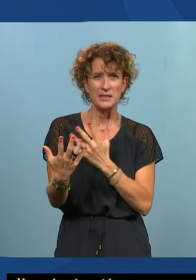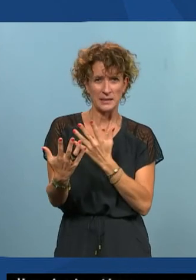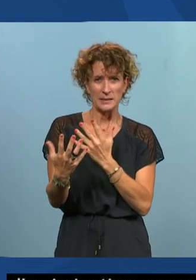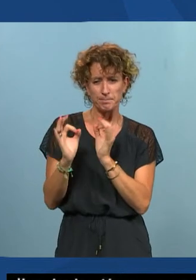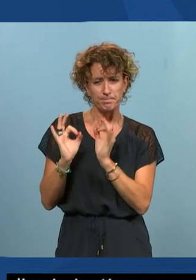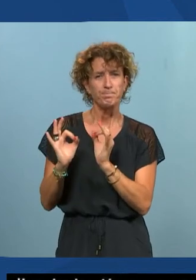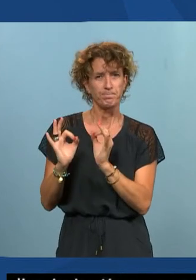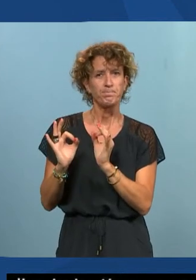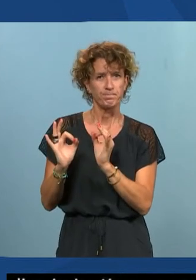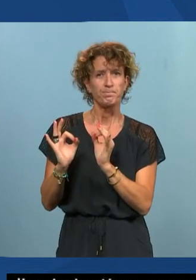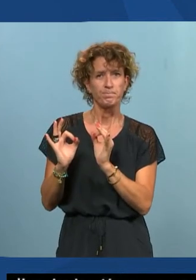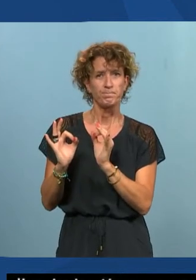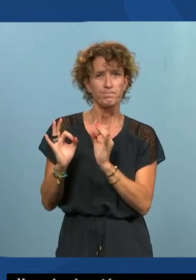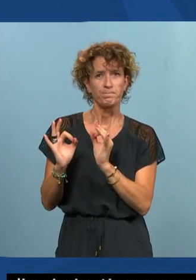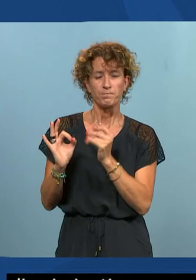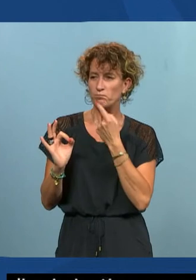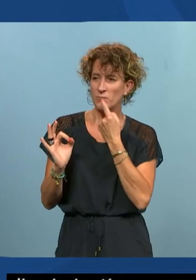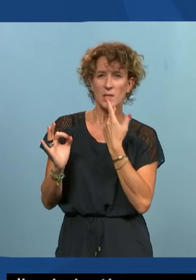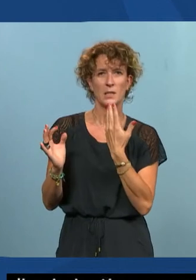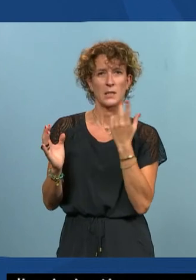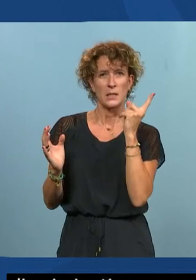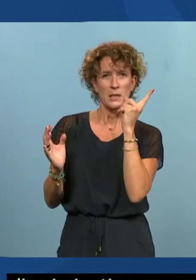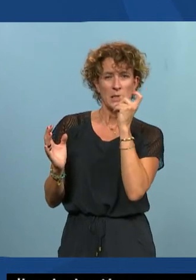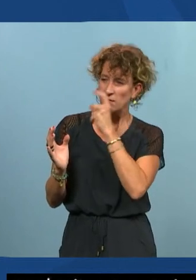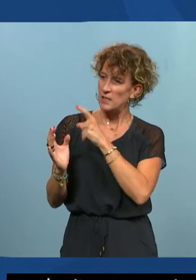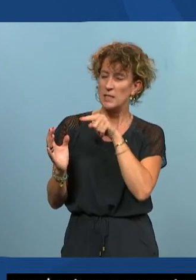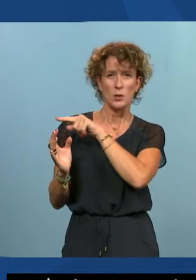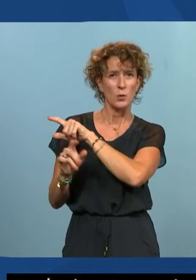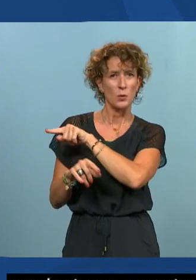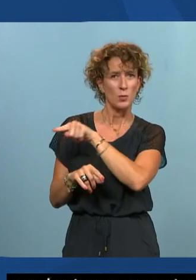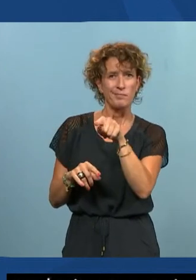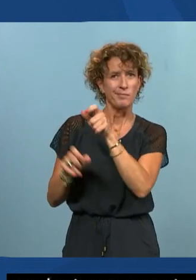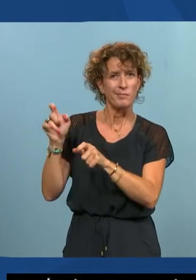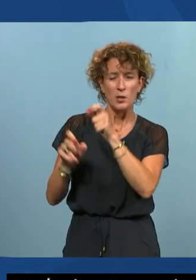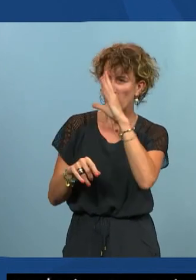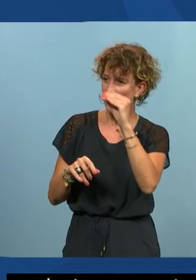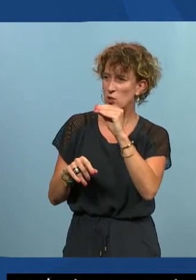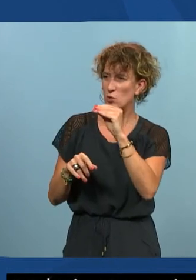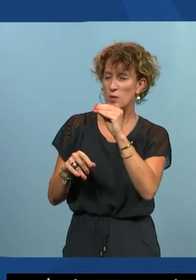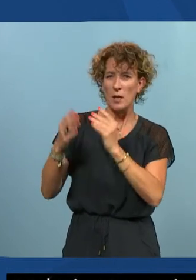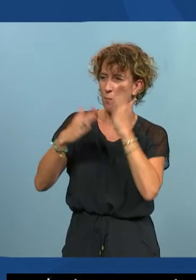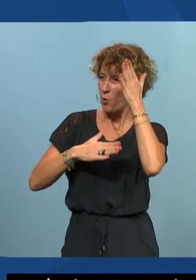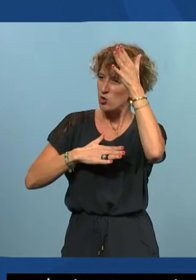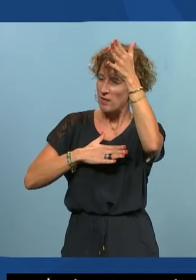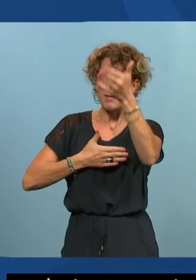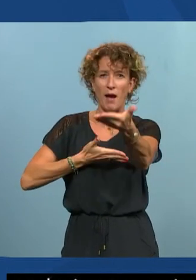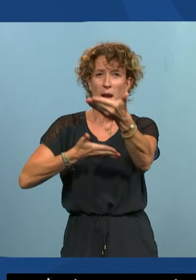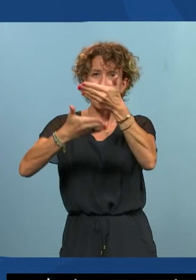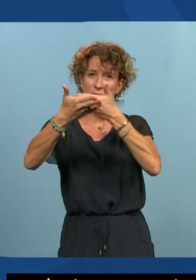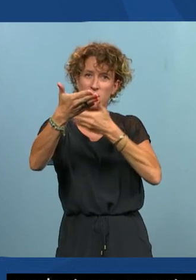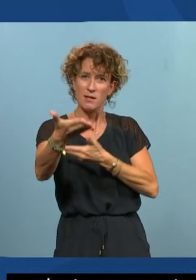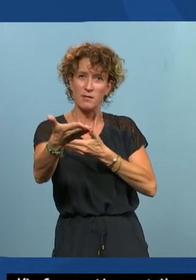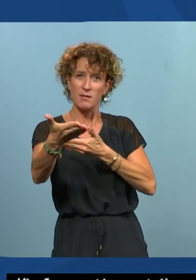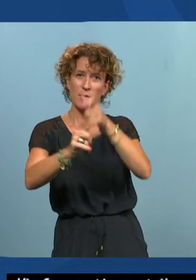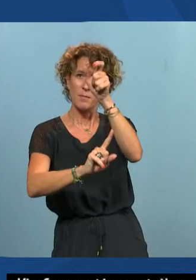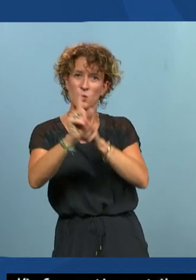net c'est à dire qu'en fait on a du mal à faire en sorte que les professionnels se projettent dans les contextes utilisateurs qui sont de'autre côté de l'écran c'est très